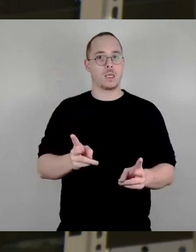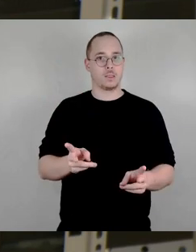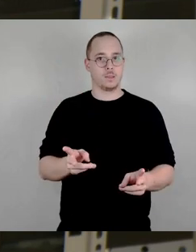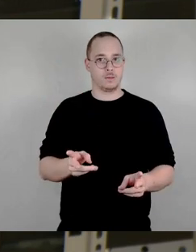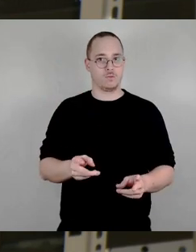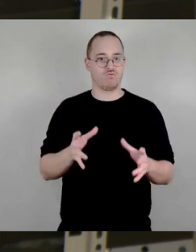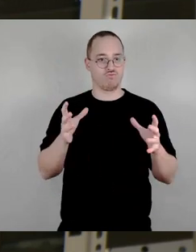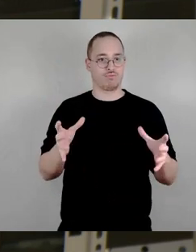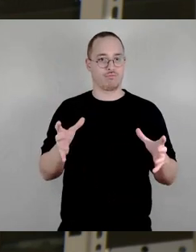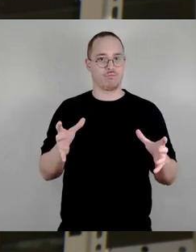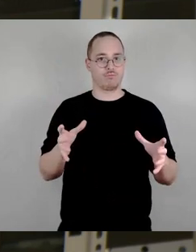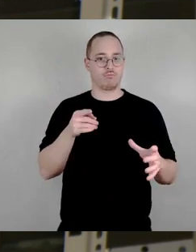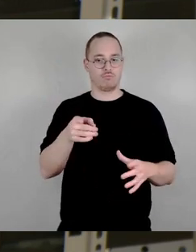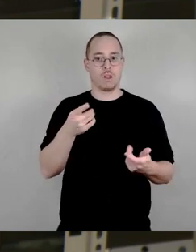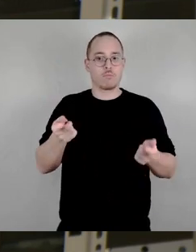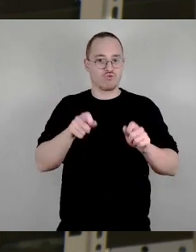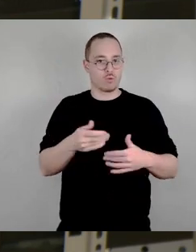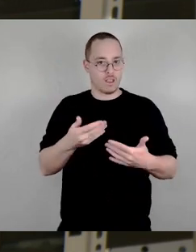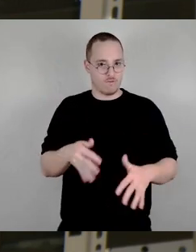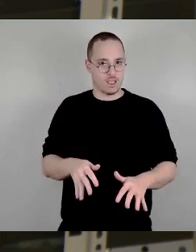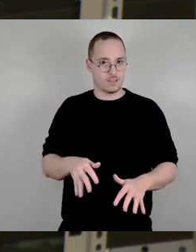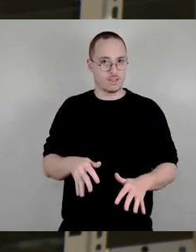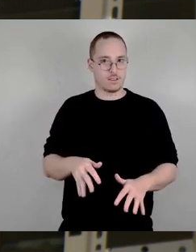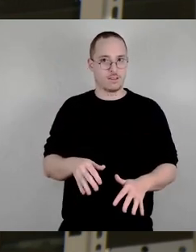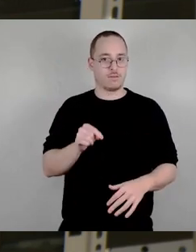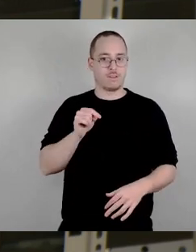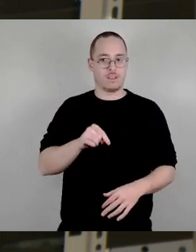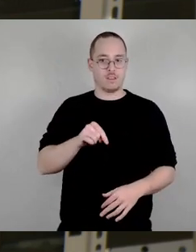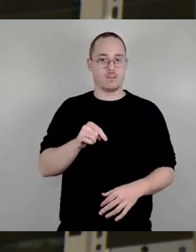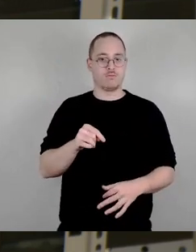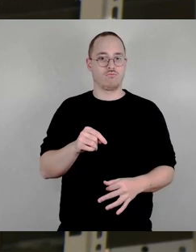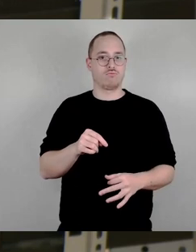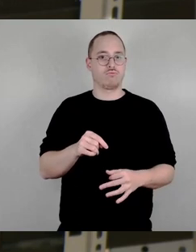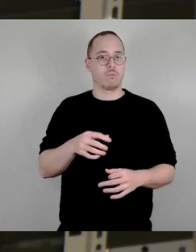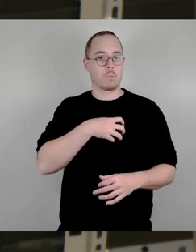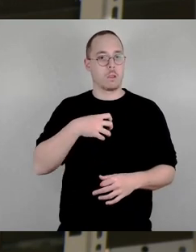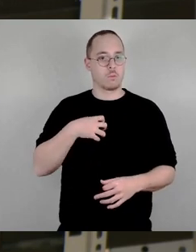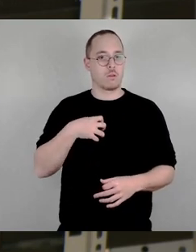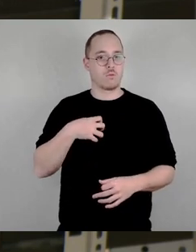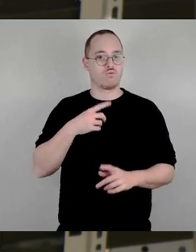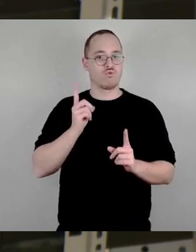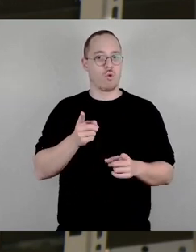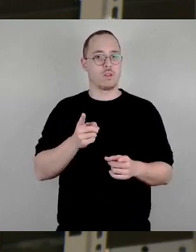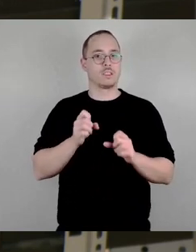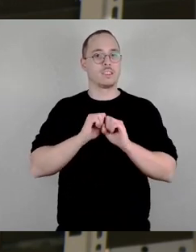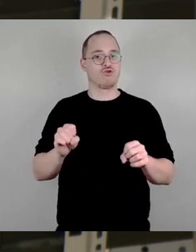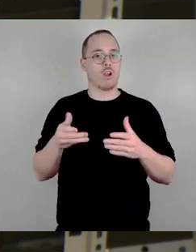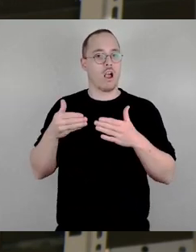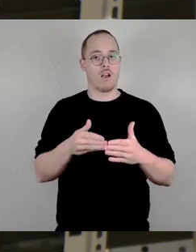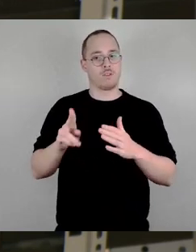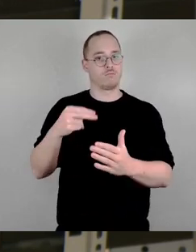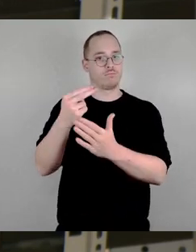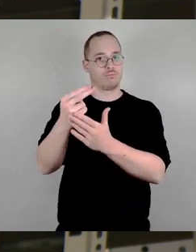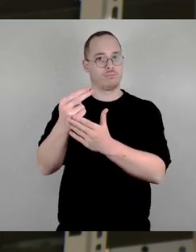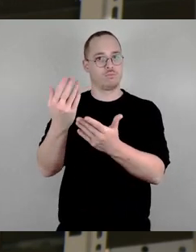Dresden in die Städte sicherem Hafen aufzunehmen. Die evangelische und, so viel Frau Nicole auch weiß, die